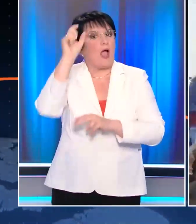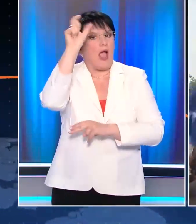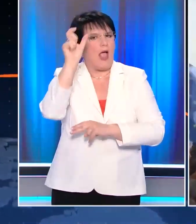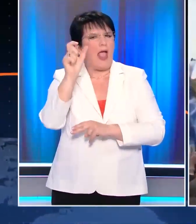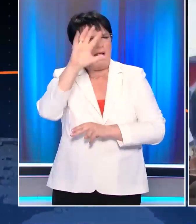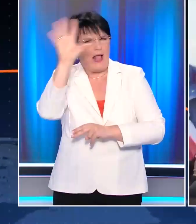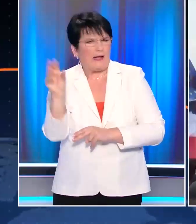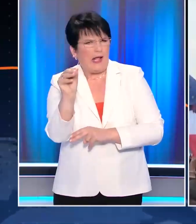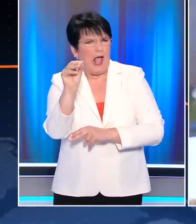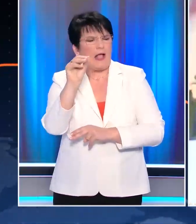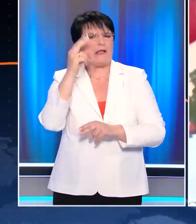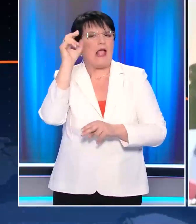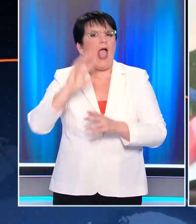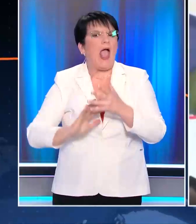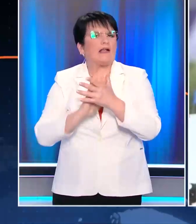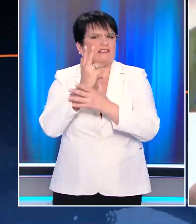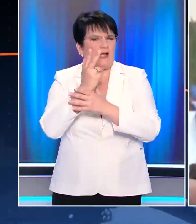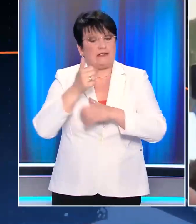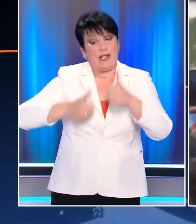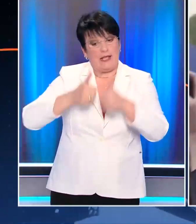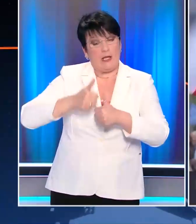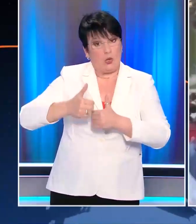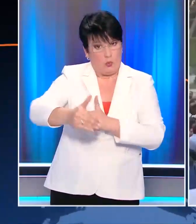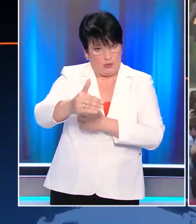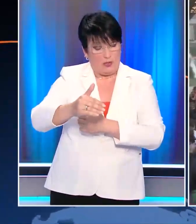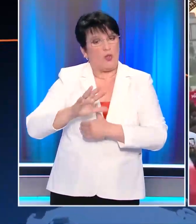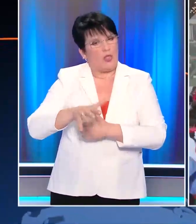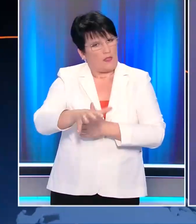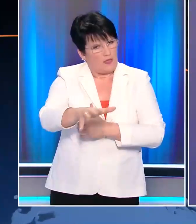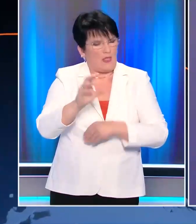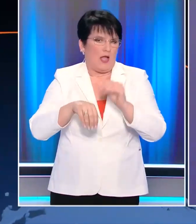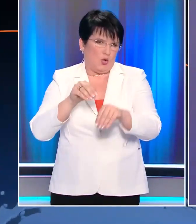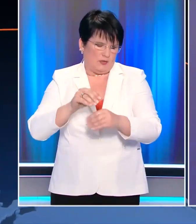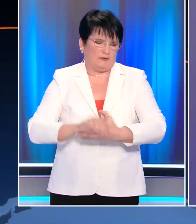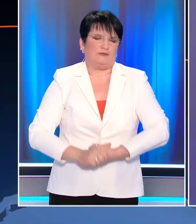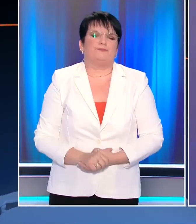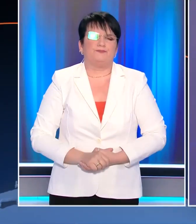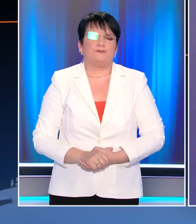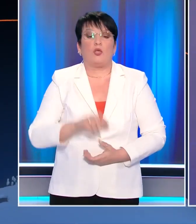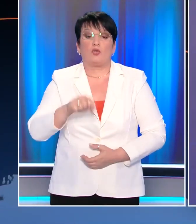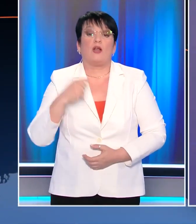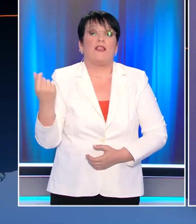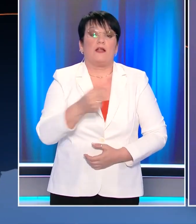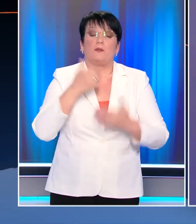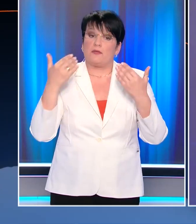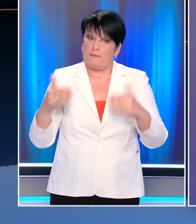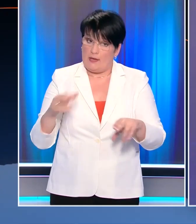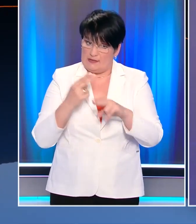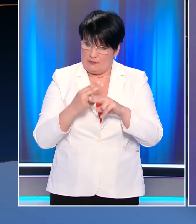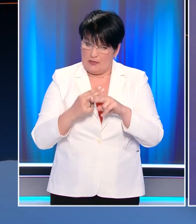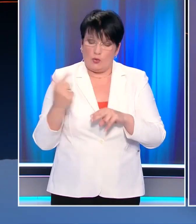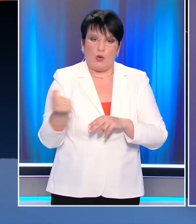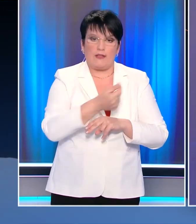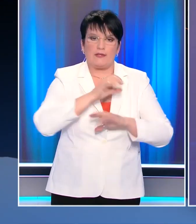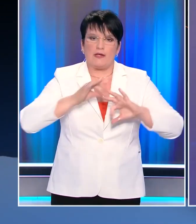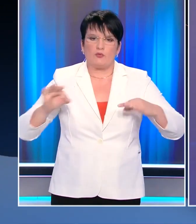ανακατατάξεις με τις εκλογές του Ιουνίου να είναι πρώτον πυλών. Στο σημείο αυτό το δελτίο μας ολοκληρώθηκε.